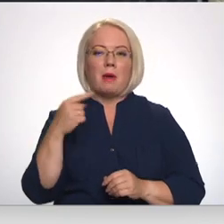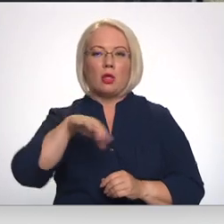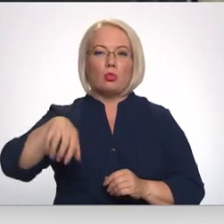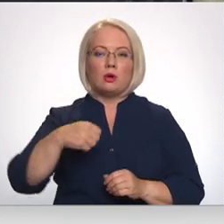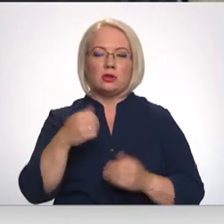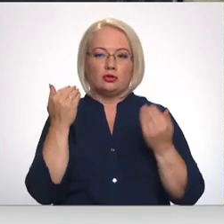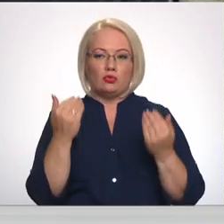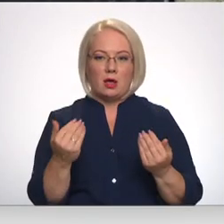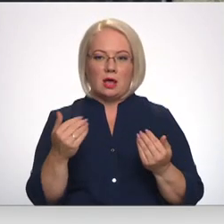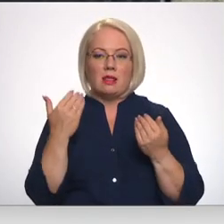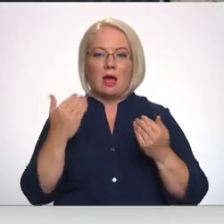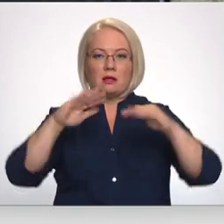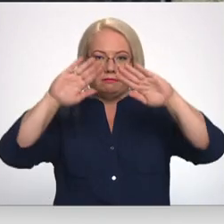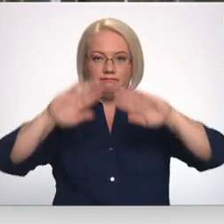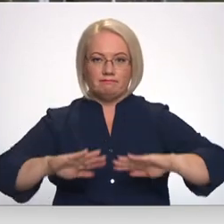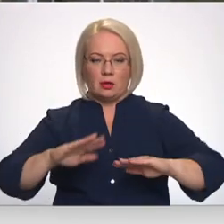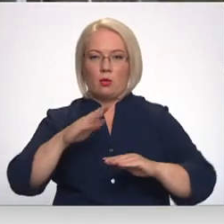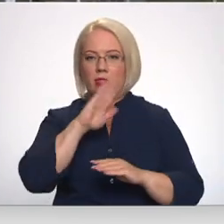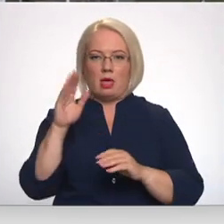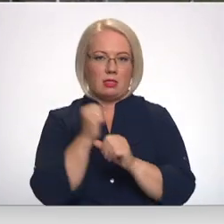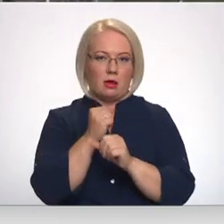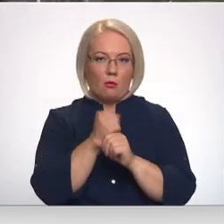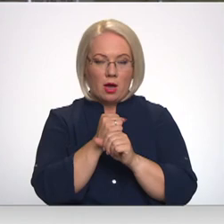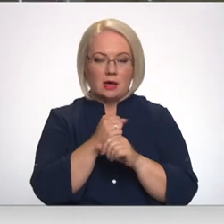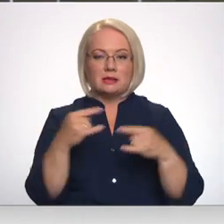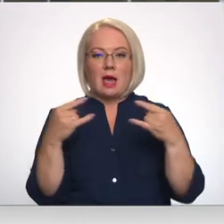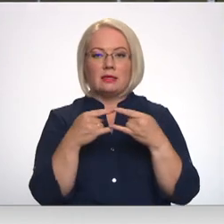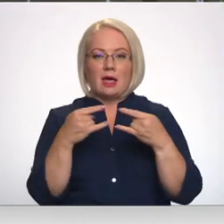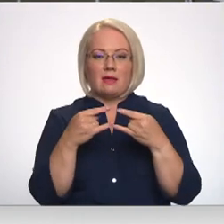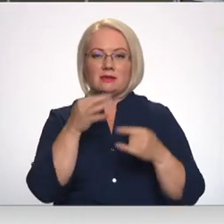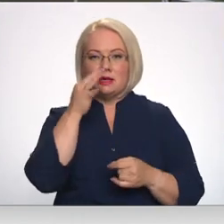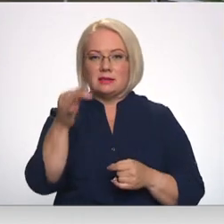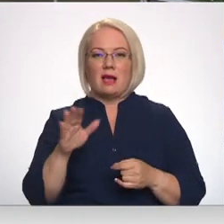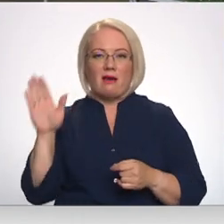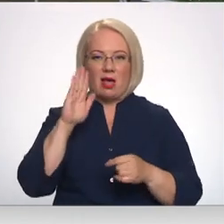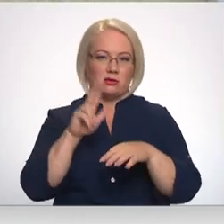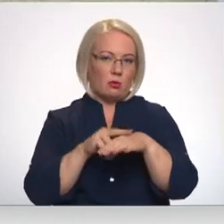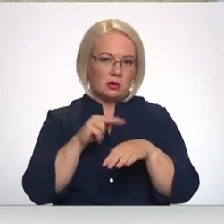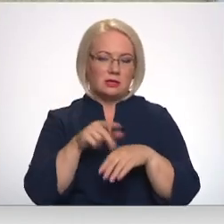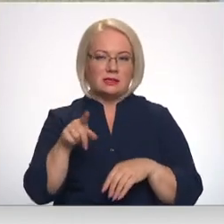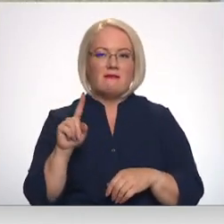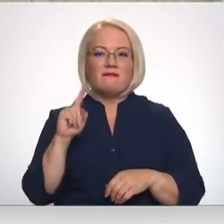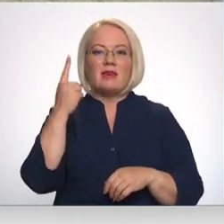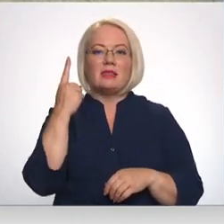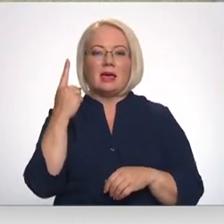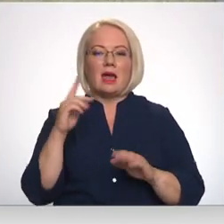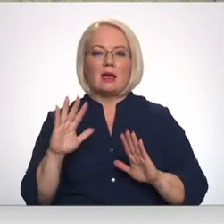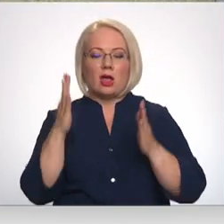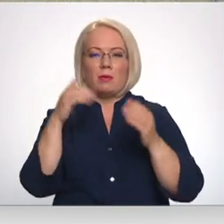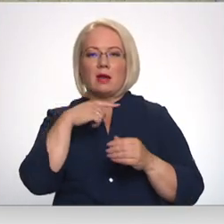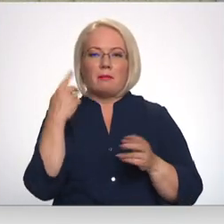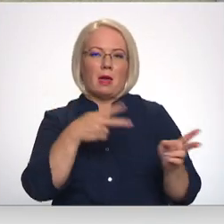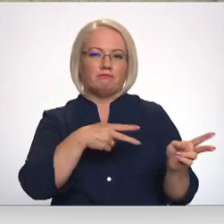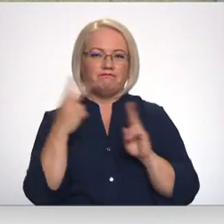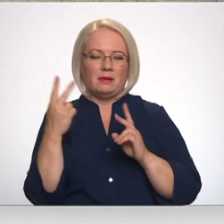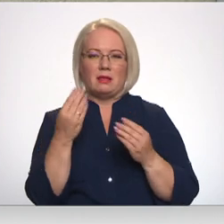mēģinājuma tas ir aizklāts, nedarbojās. Kā ar ETV informē valsts policija, šie ir vienīgie gadījumi, kad notikuši mēģinājumi izzakt naudu